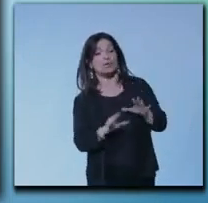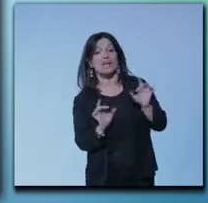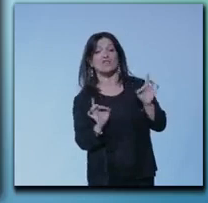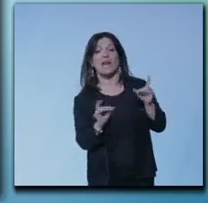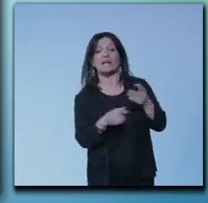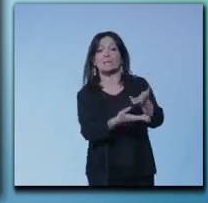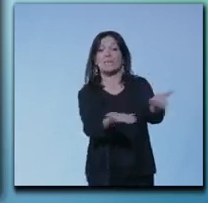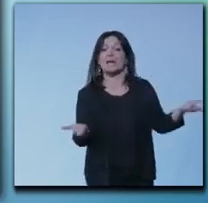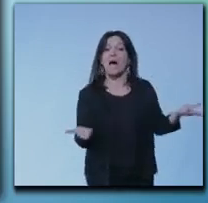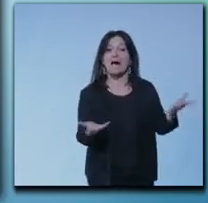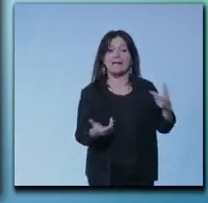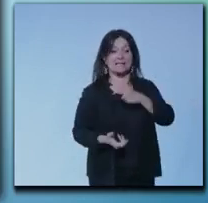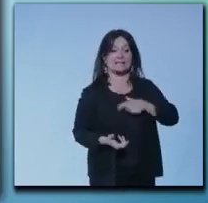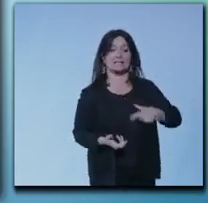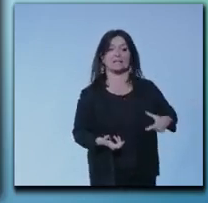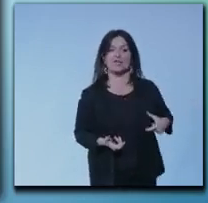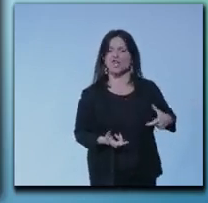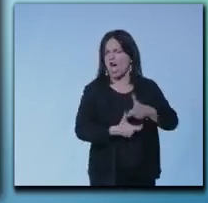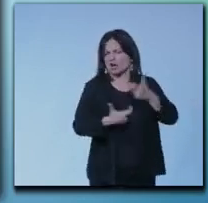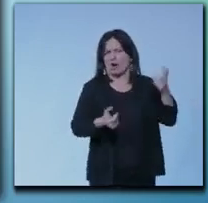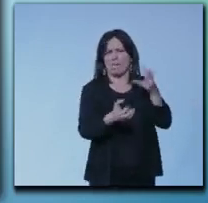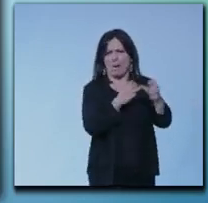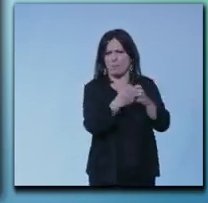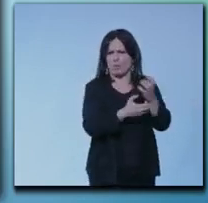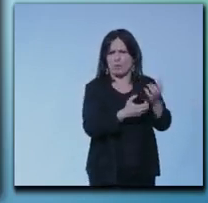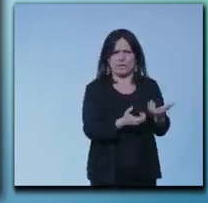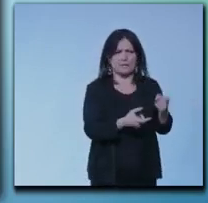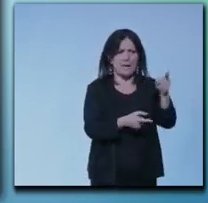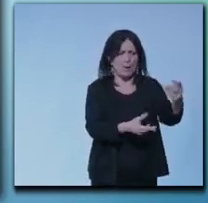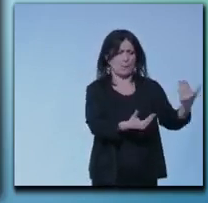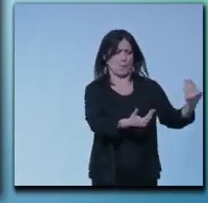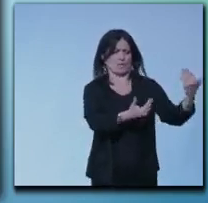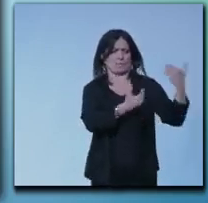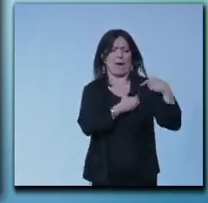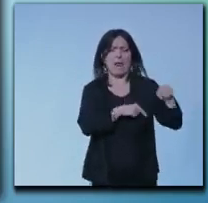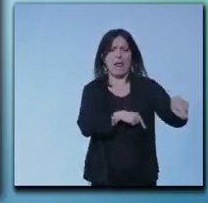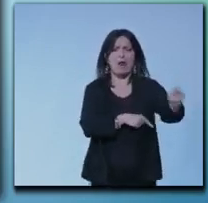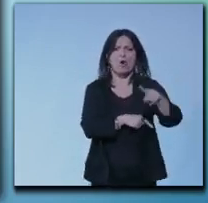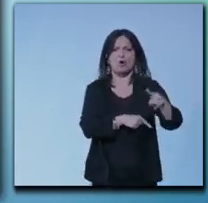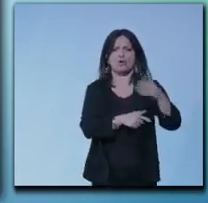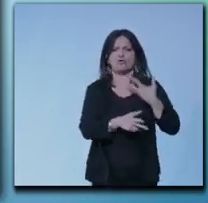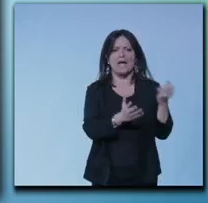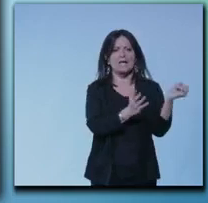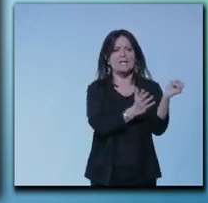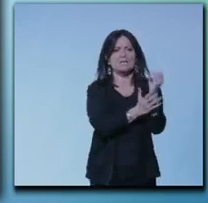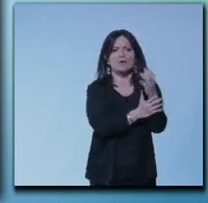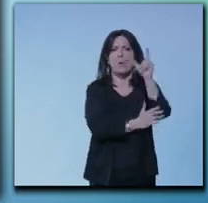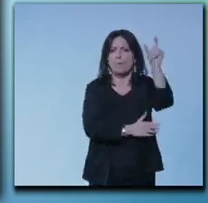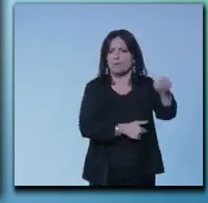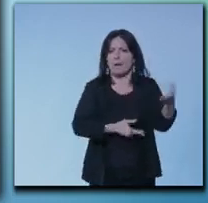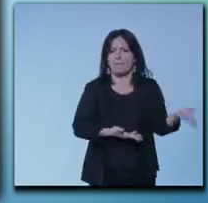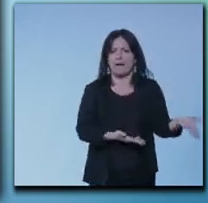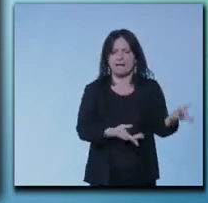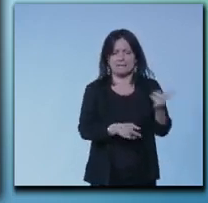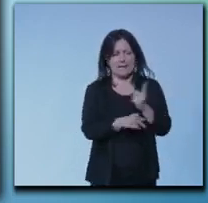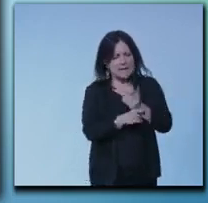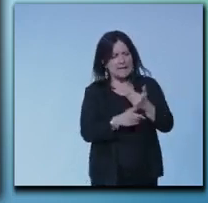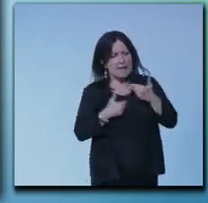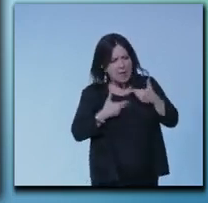sindaci dalla burocrazia perché è sulle spalle dei sindaci che viaggia la maggior parte dello sviluppo del paese, lo dico perché